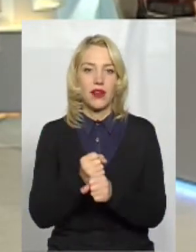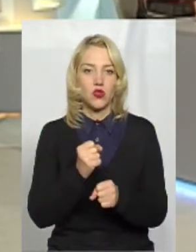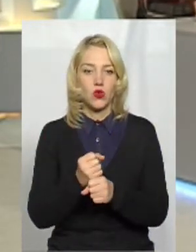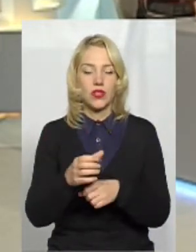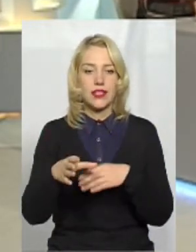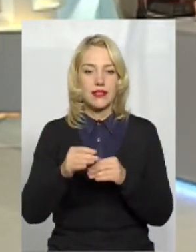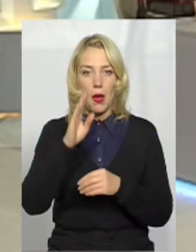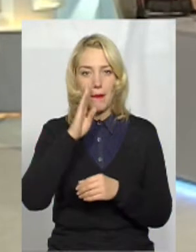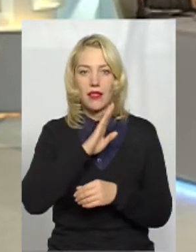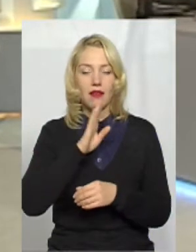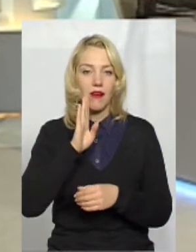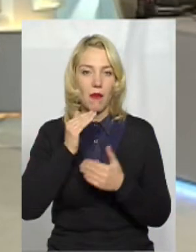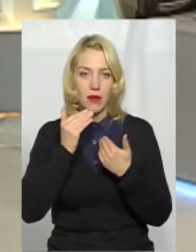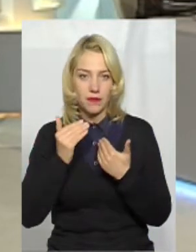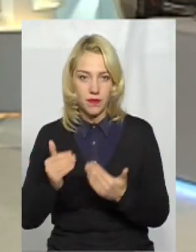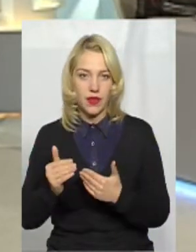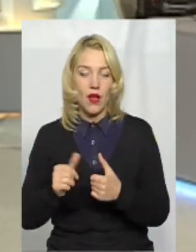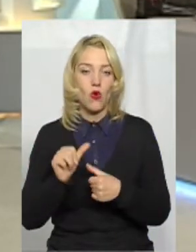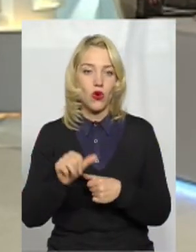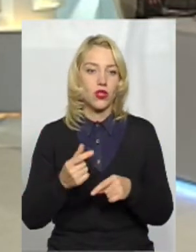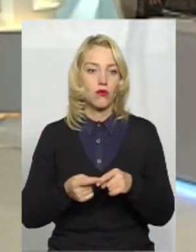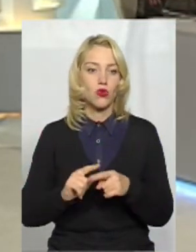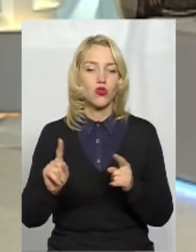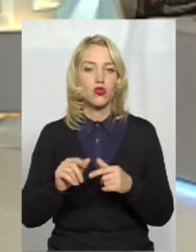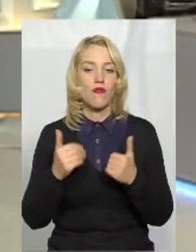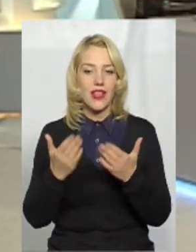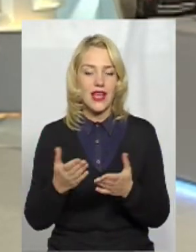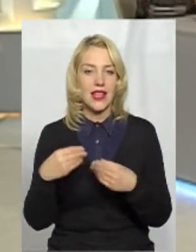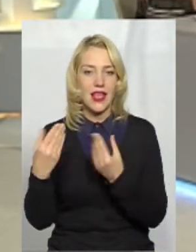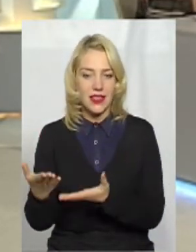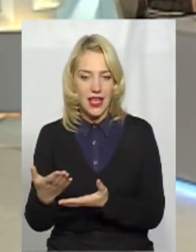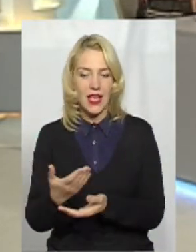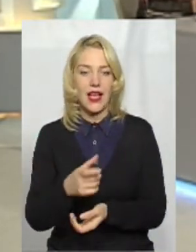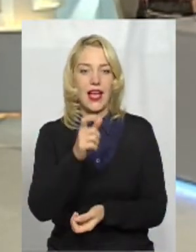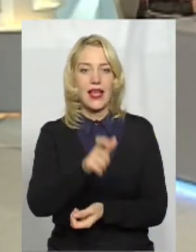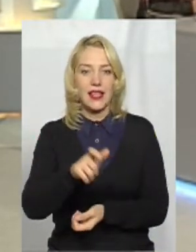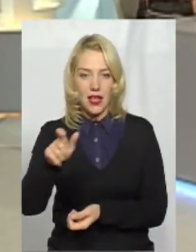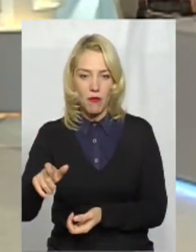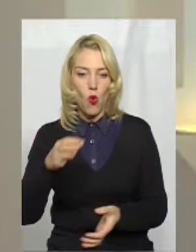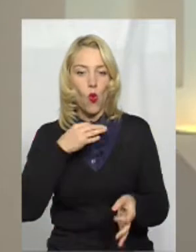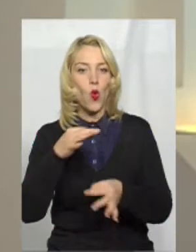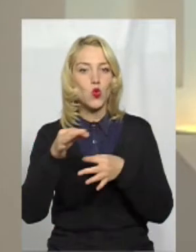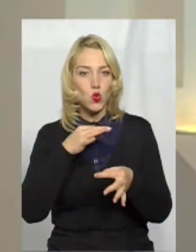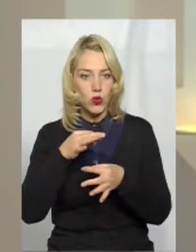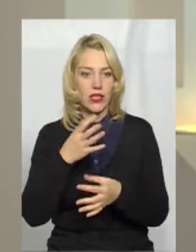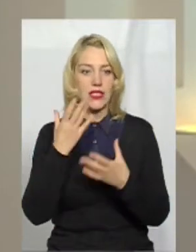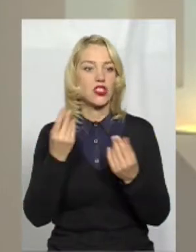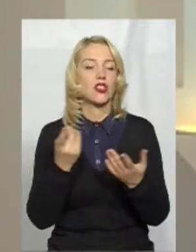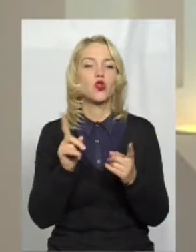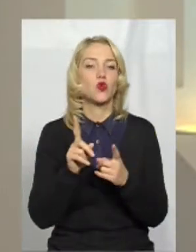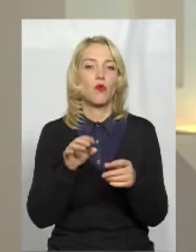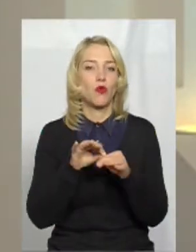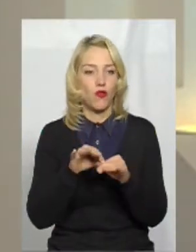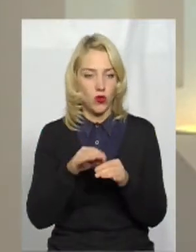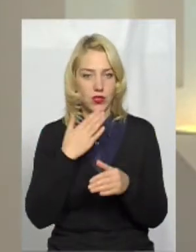батьками? Ну, крім того, що ви надаєте їм ці консультації, ще якась робота проводиться?